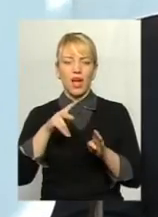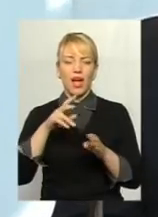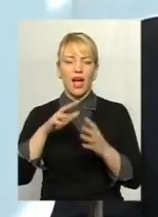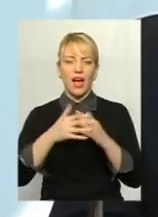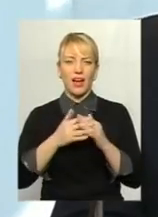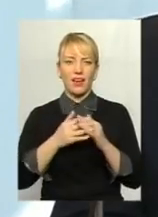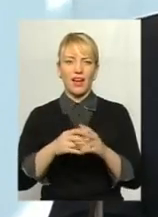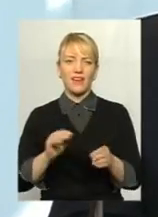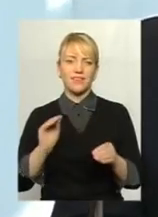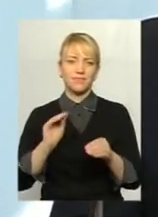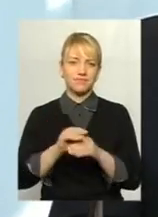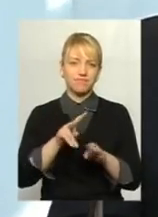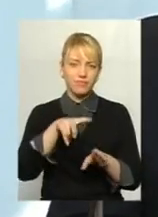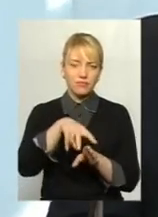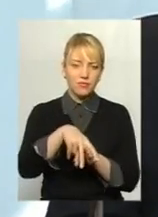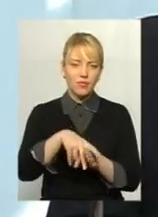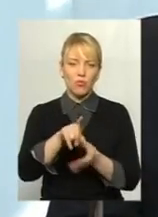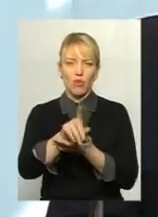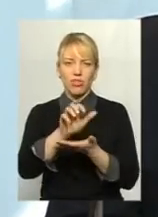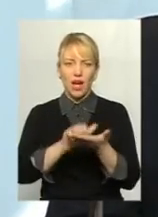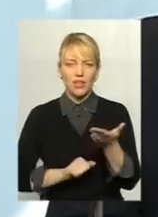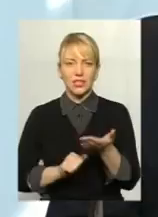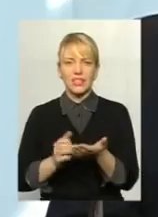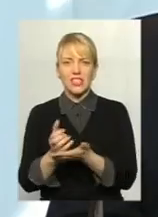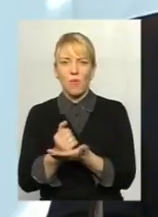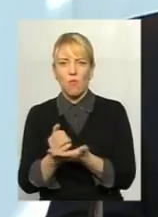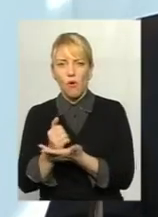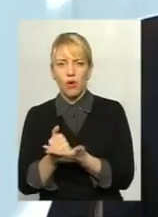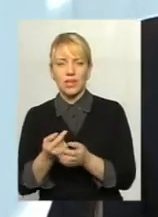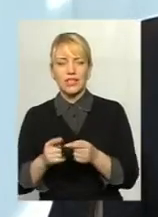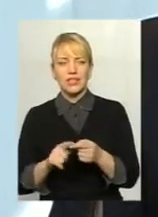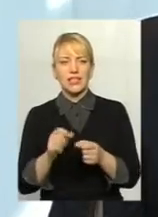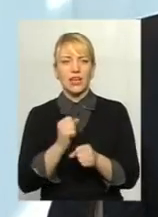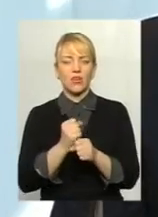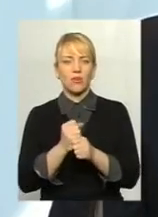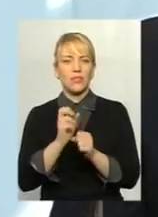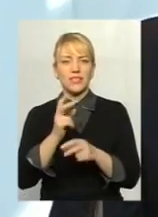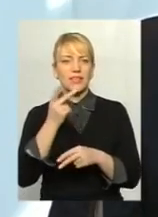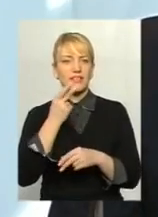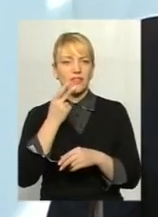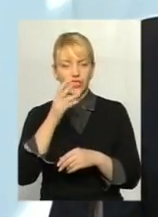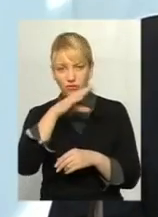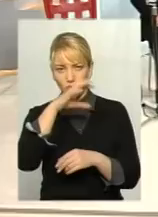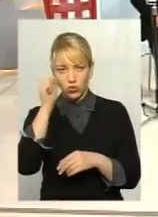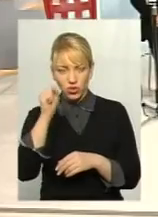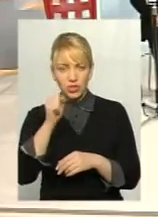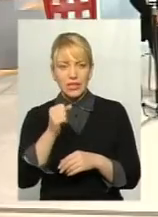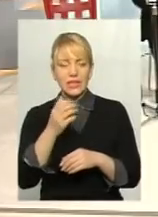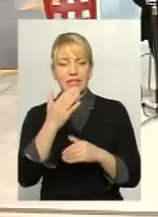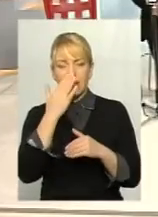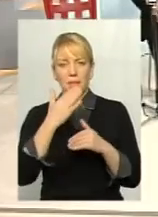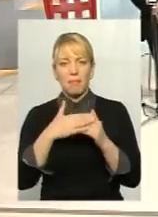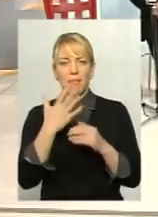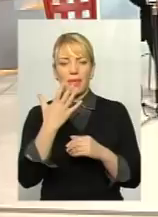податки, збори, податки, збори. Роблять це, зазвичай, там, за п'ять днів до Нового року, вночі, що ще два місяці ми не